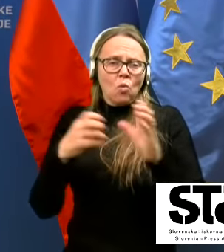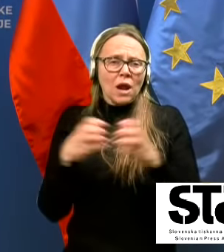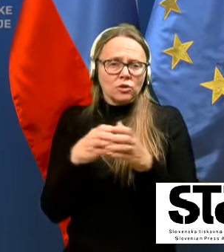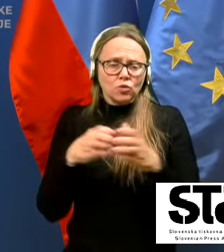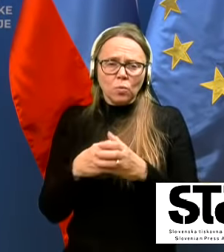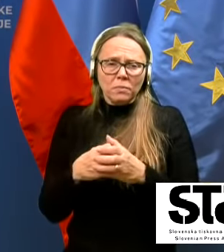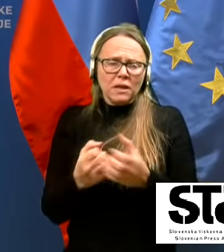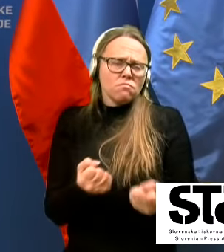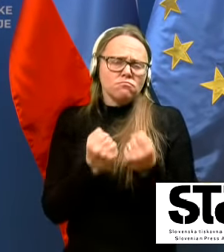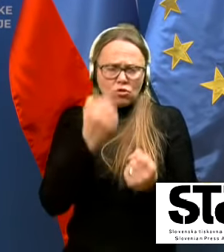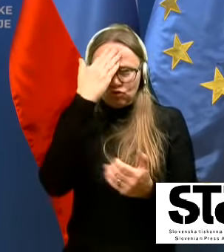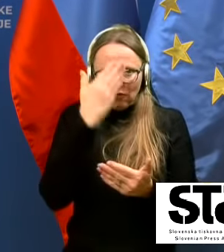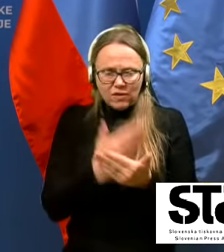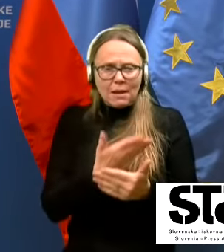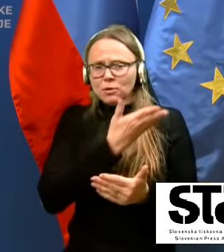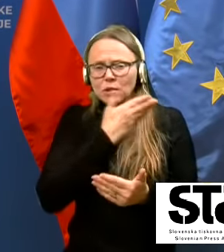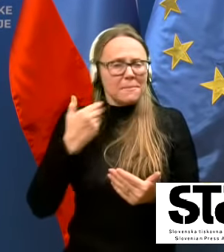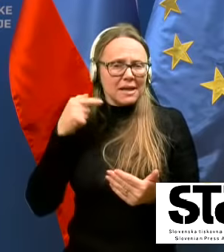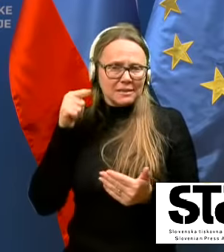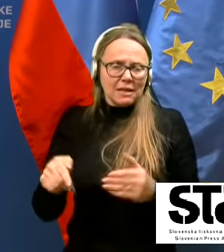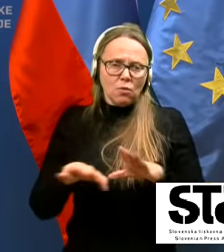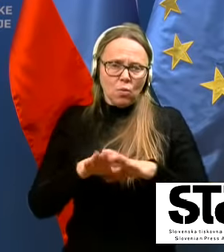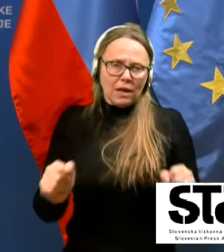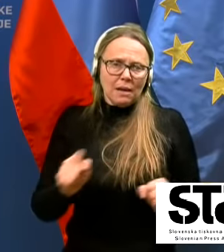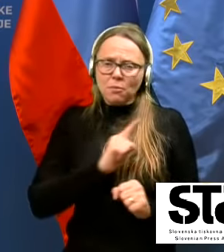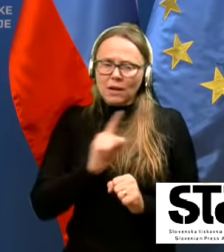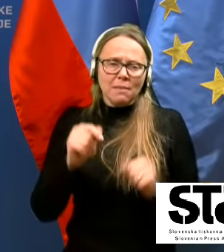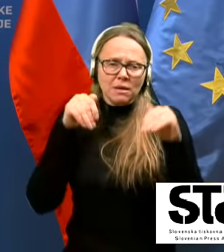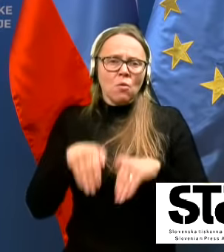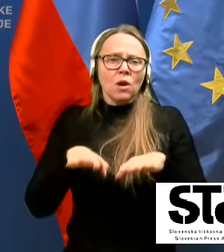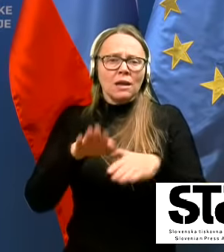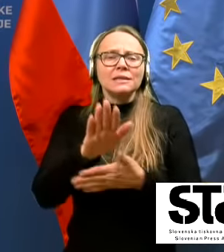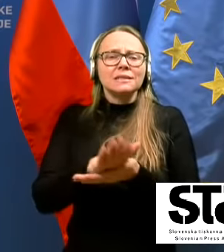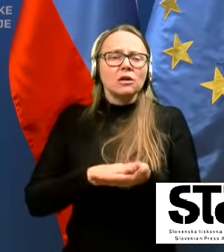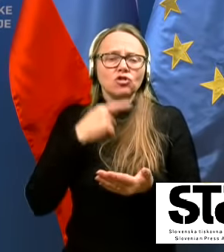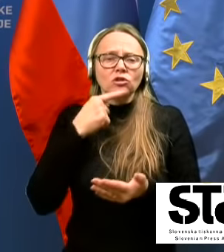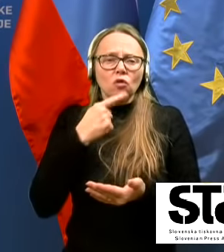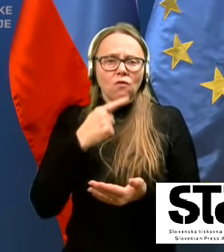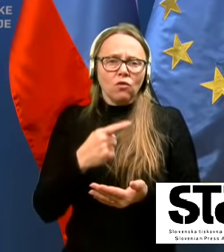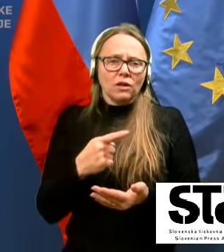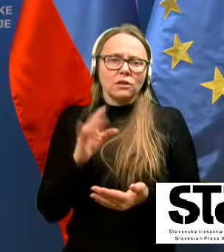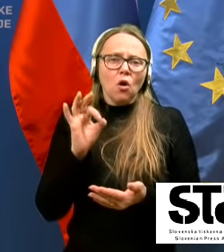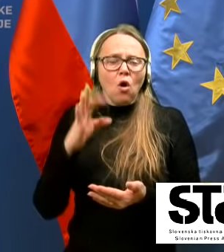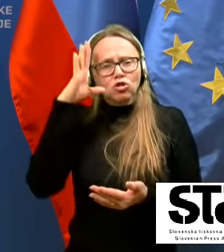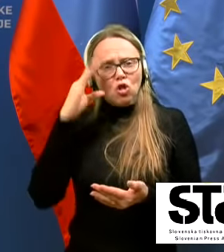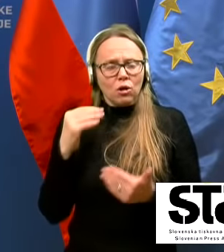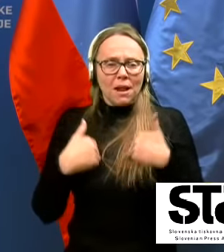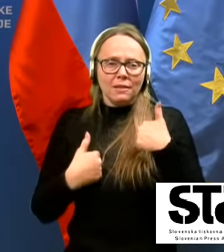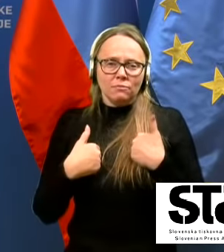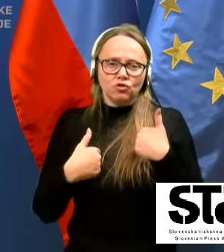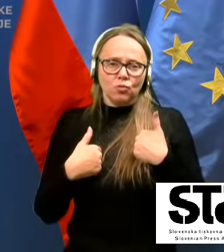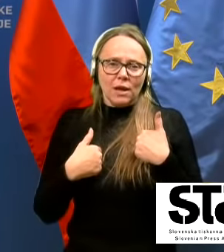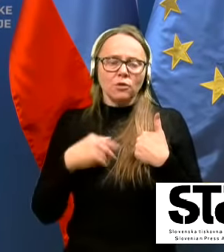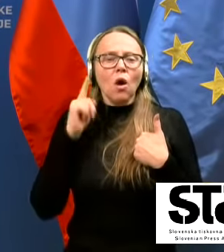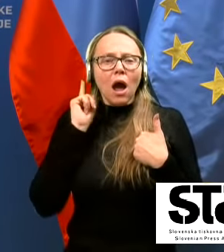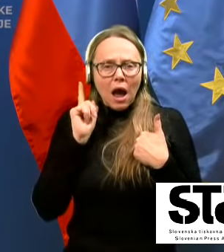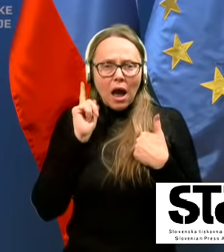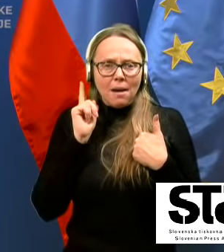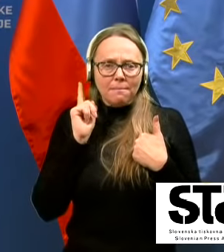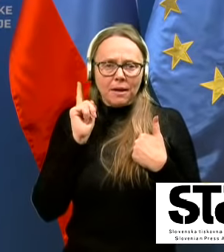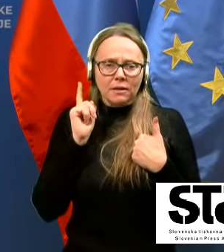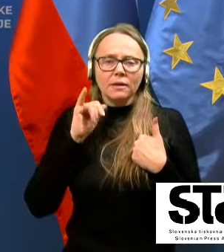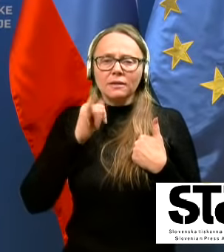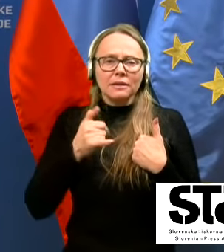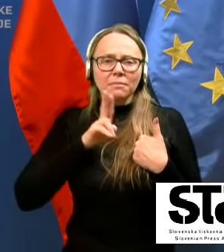brez njih ne bi mogli, seveda, začeti govoriti o kakršnem kol normalnem življenju, ampak da bi dejansko